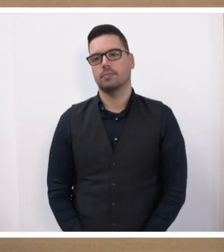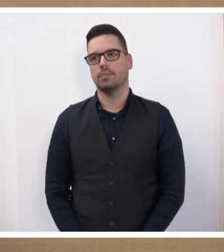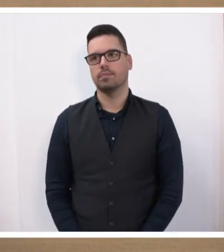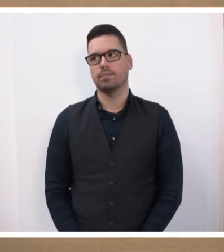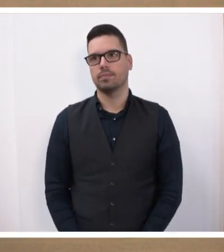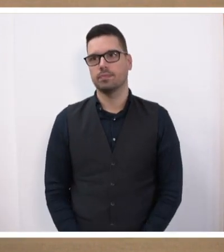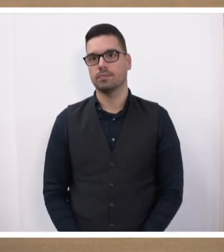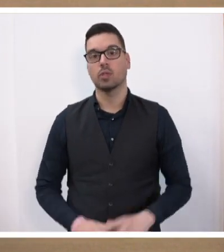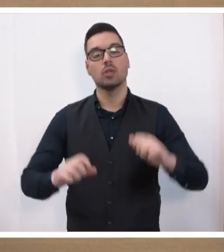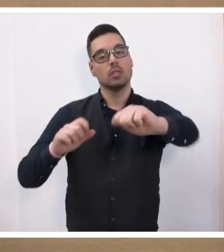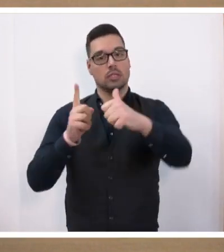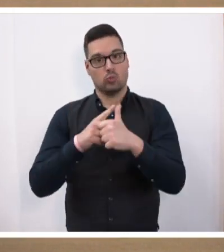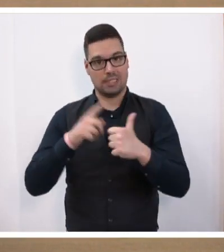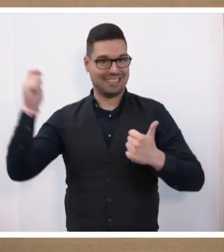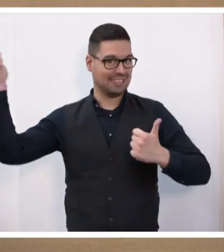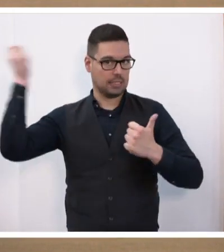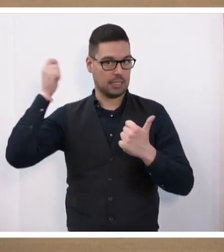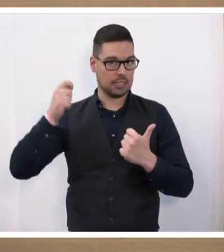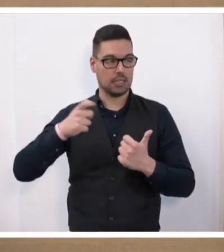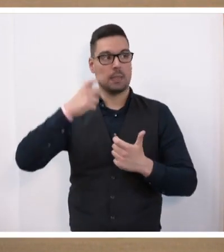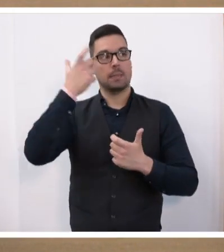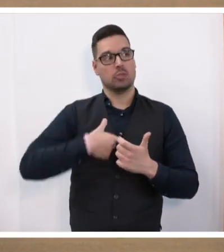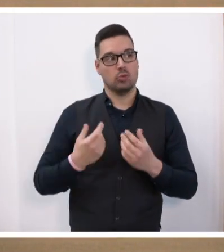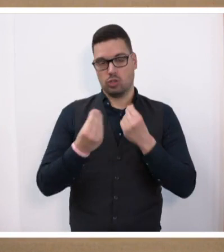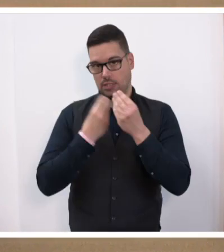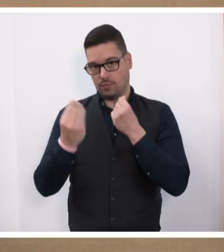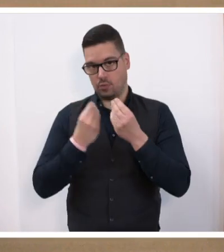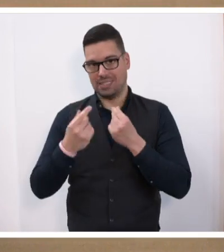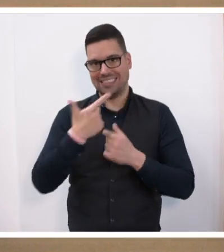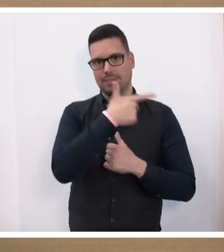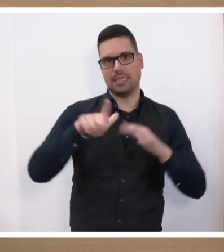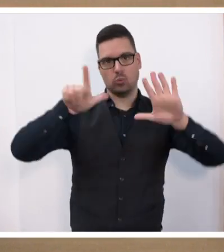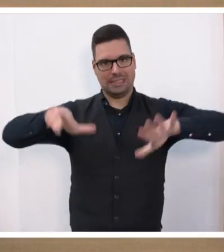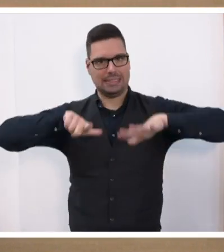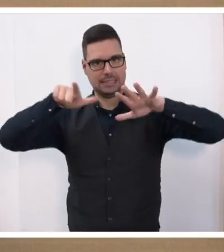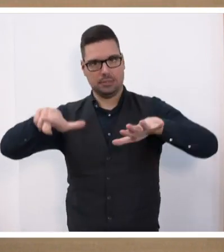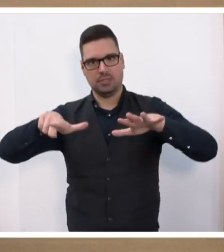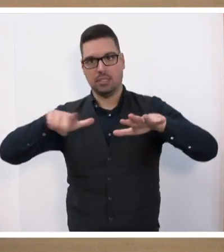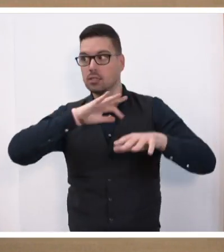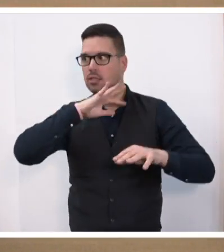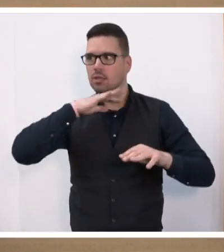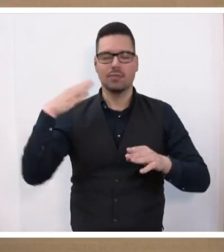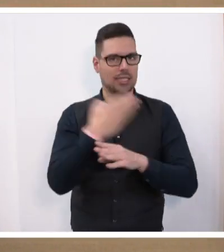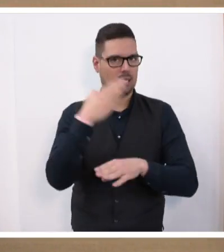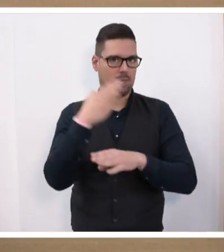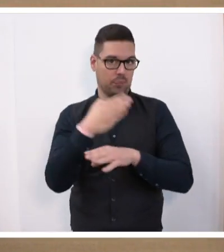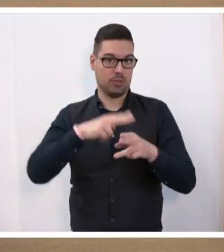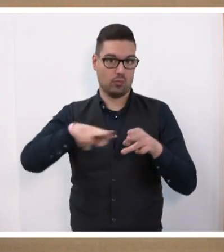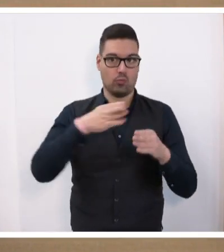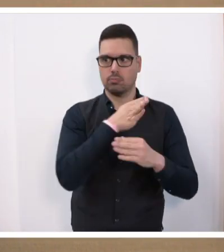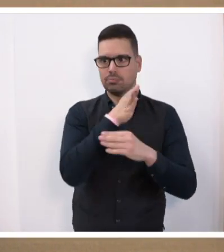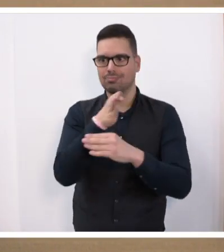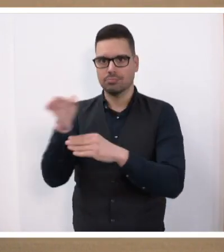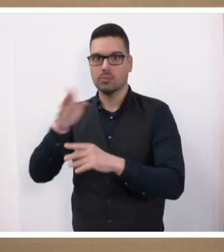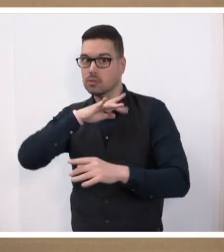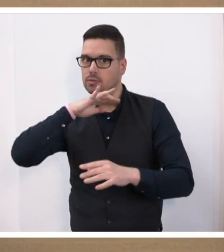Ich will zuallererst erinnern an einen persönlichen Eindruck, wir haben 2017 viele Besuche bei den Fortwerken gemacht. Wir waren